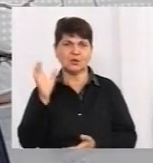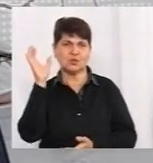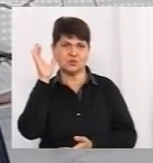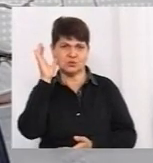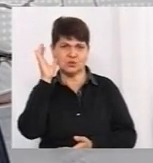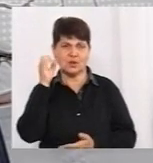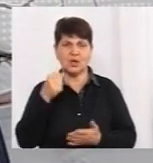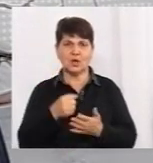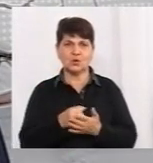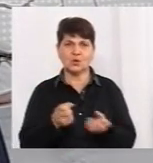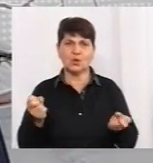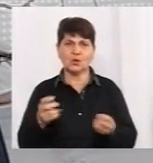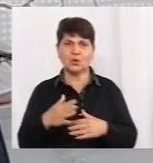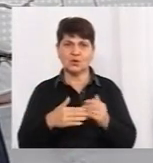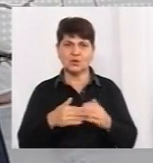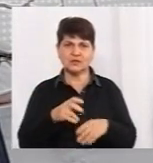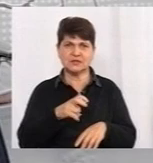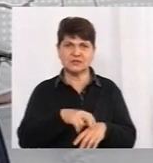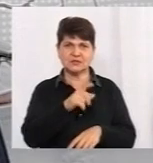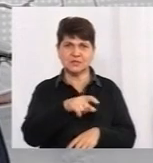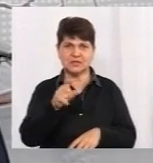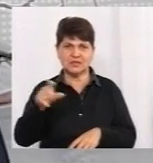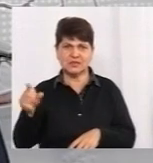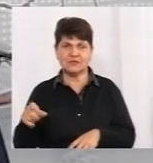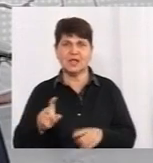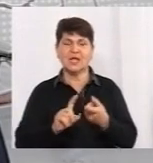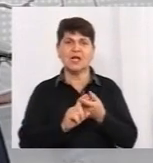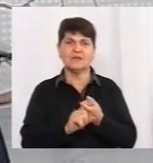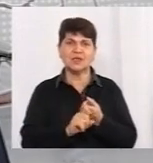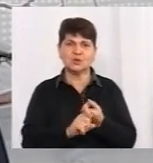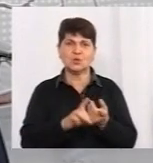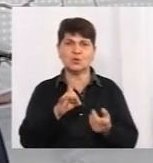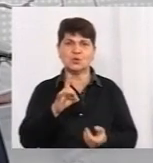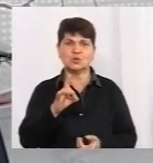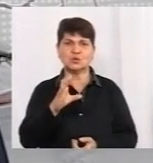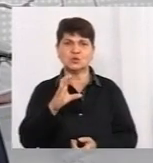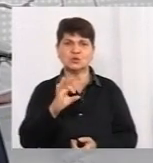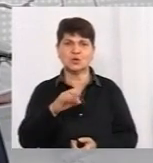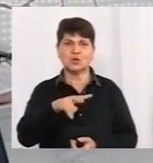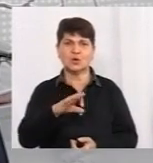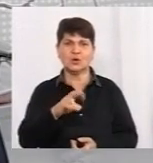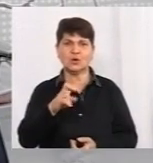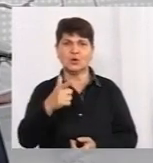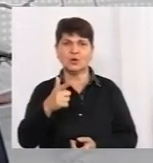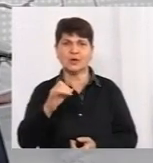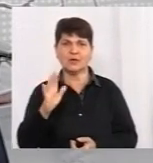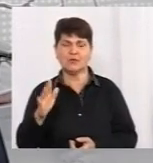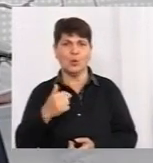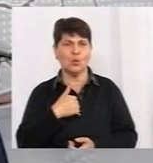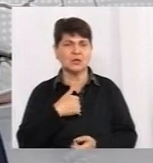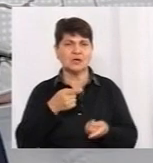до спеціалістів, практиків, до лікарів-вірусологів. У нас дійсно є дуже потужний